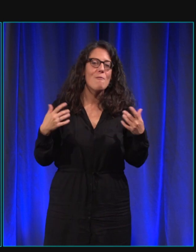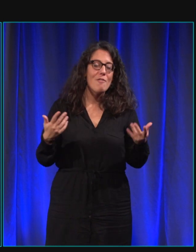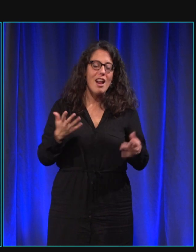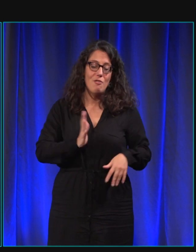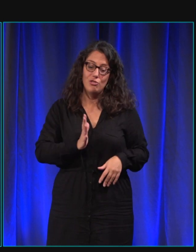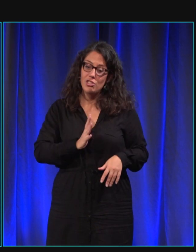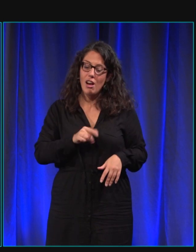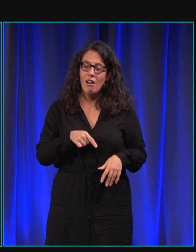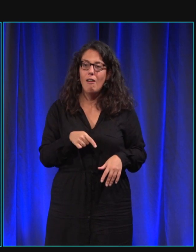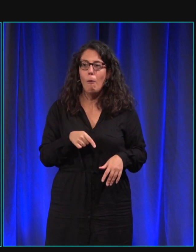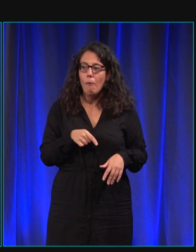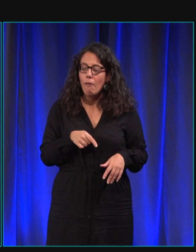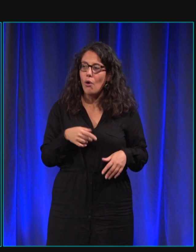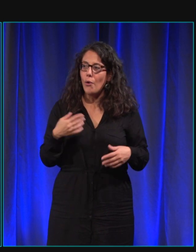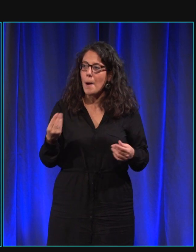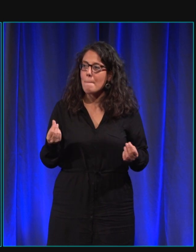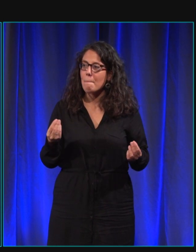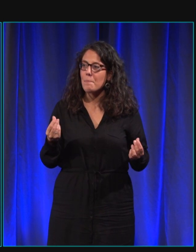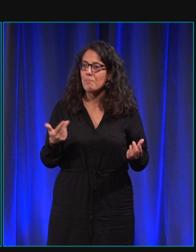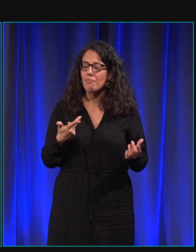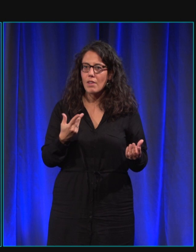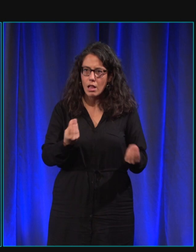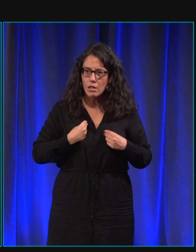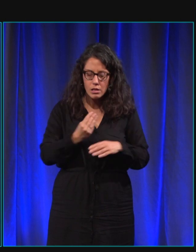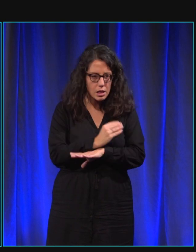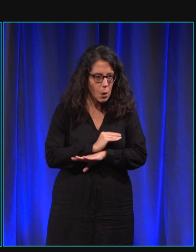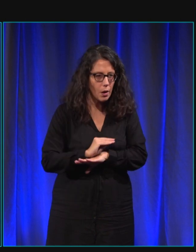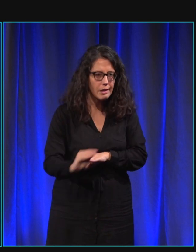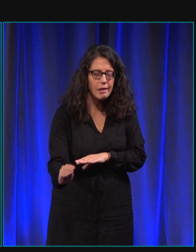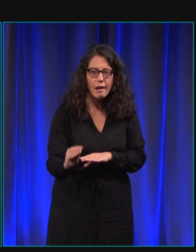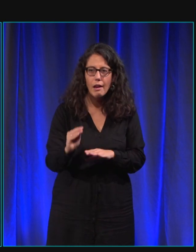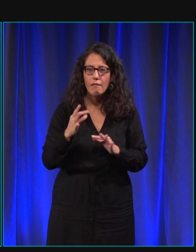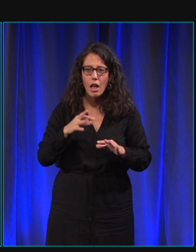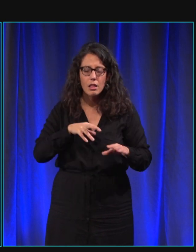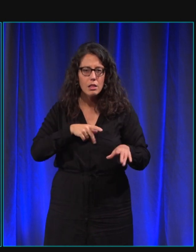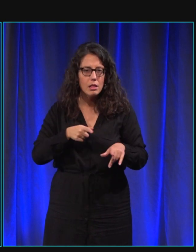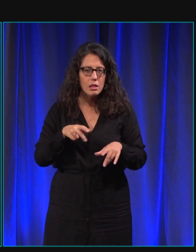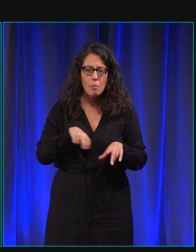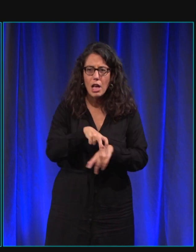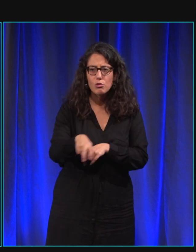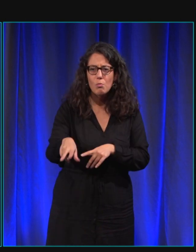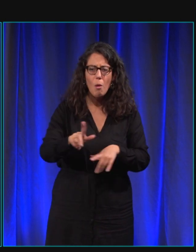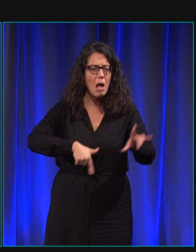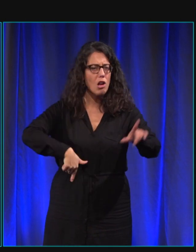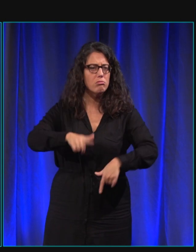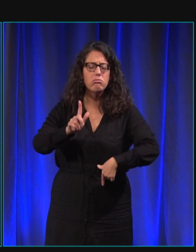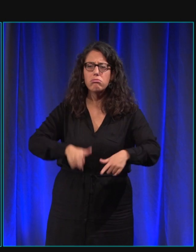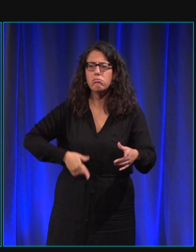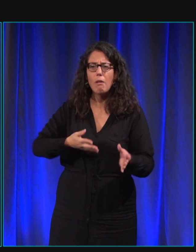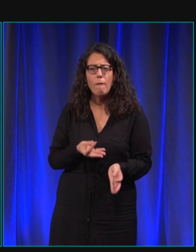chien, c'est vrai, c'est une sécurité, c'est dans les déplacements, c'est plus de fluidité dans la marche, c'est...